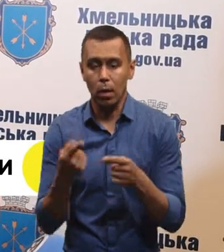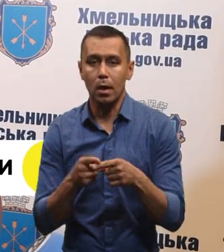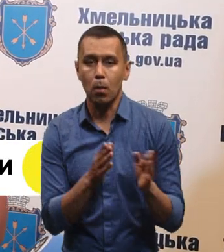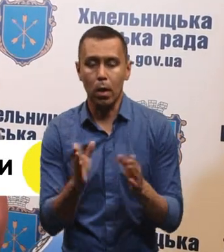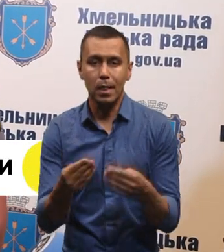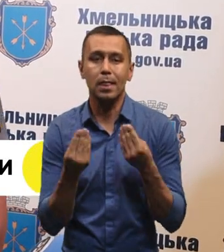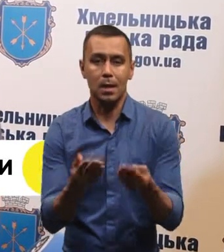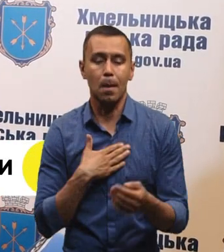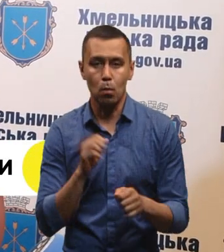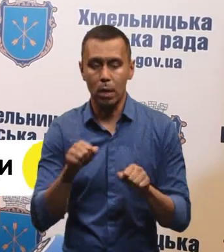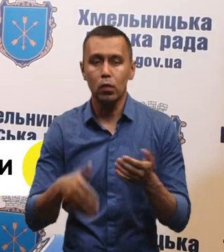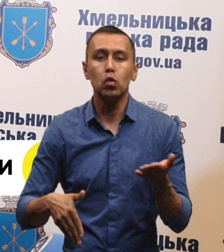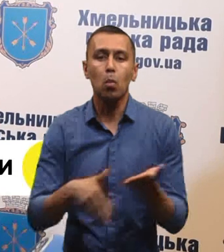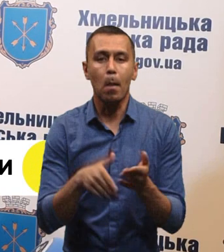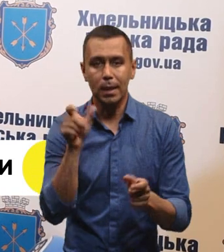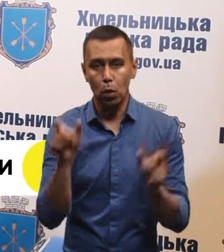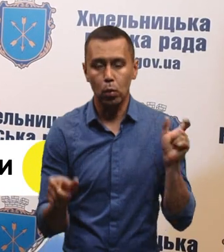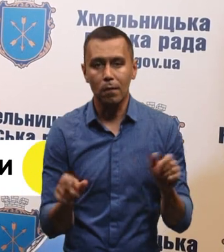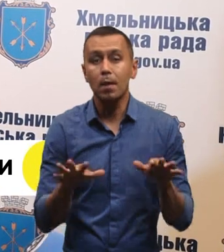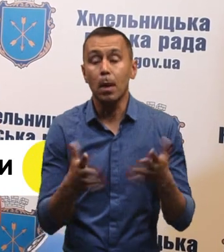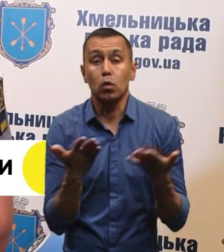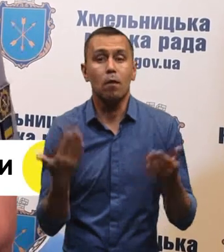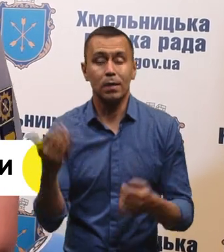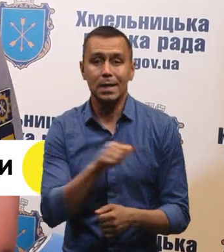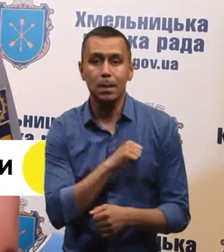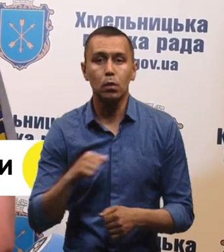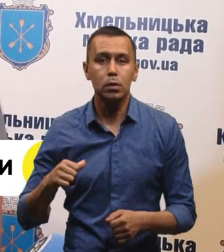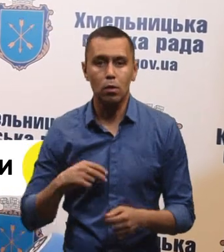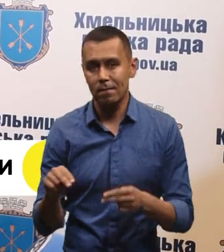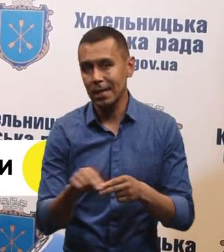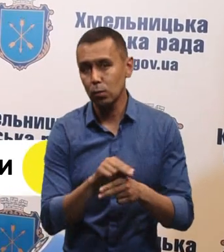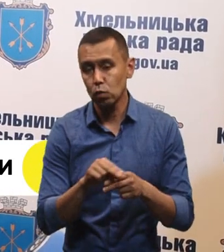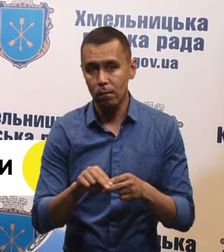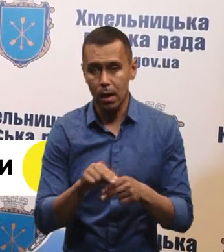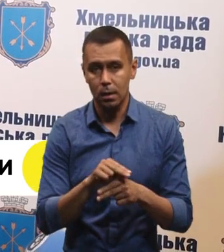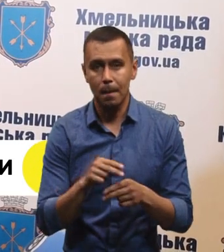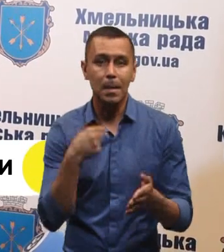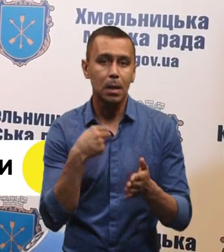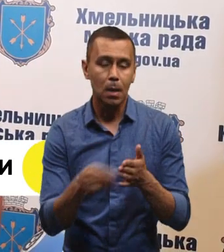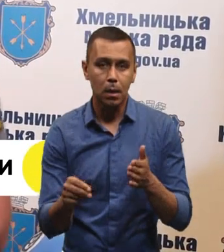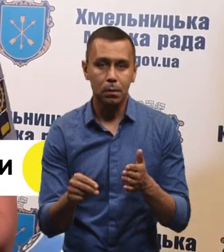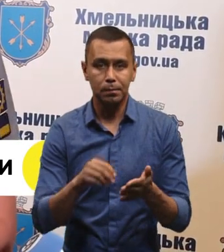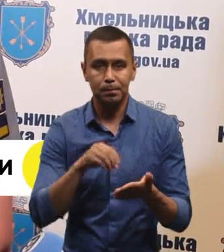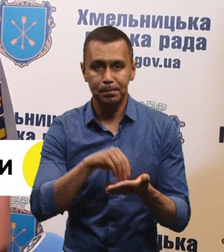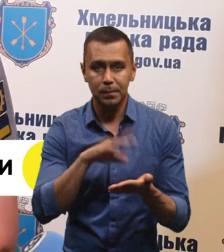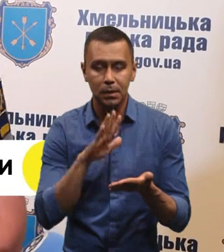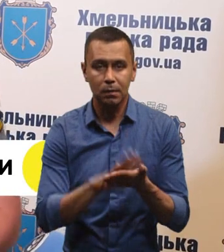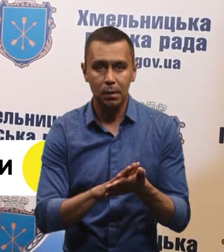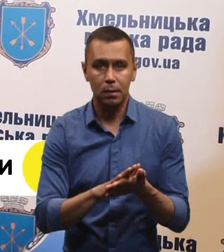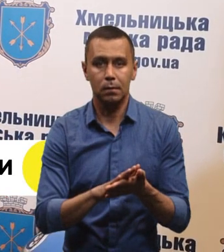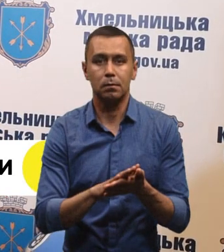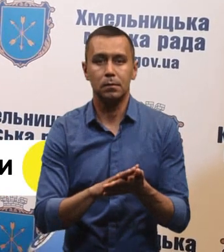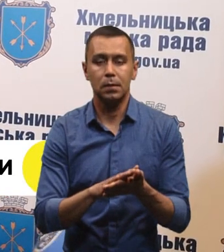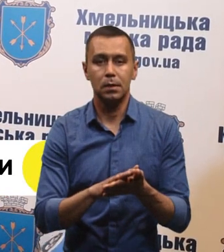порядок дасть нам можливість допомагати людям, в випадку, якщо вони самостійно відремонтували, придбали, зафіксували, заактували, є